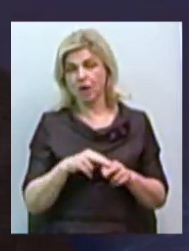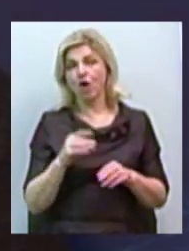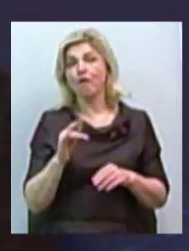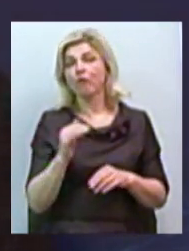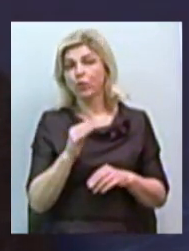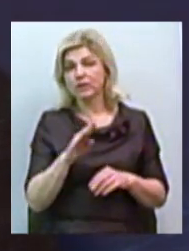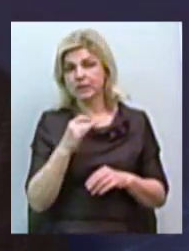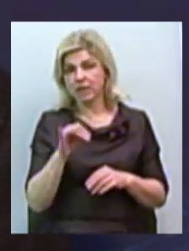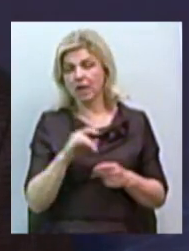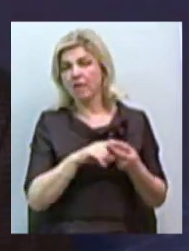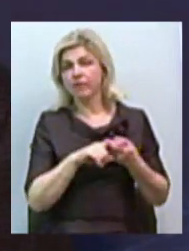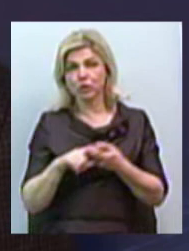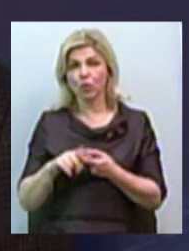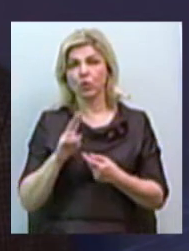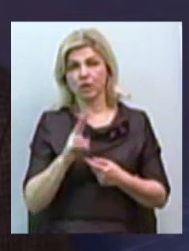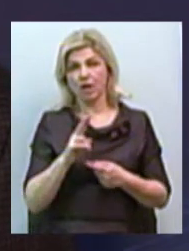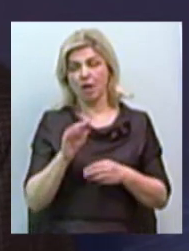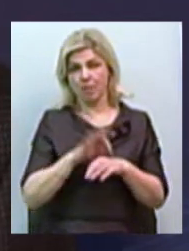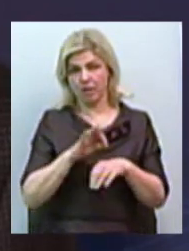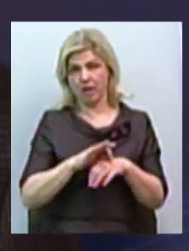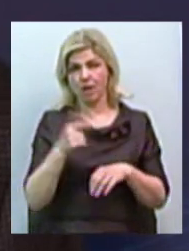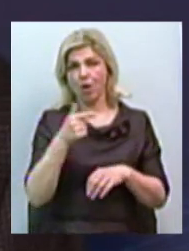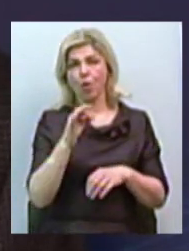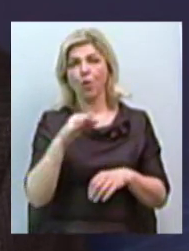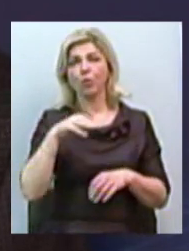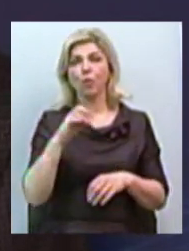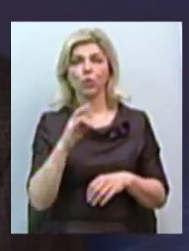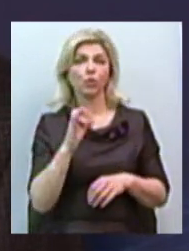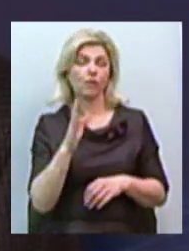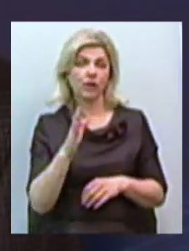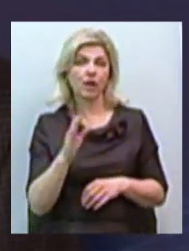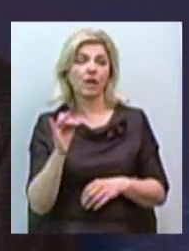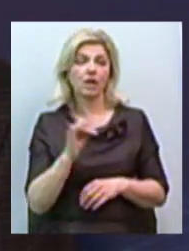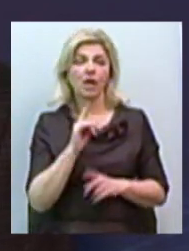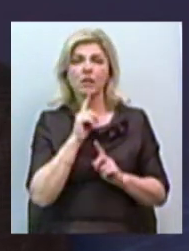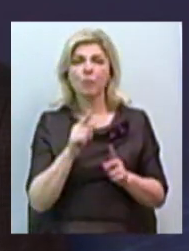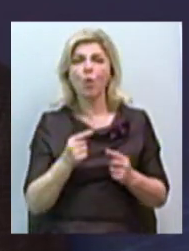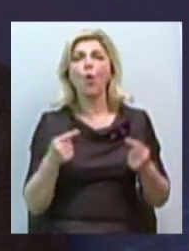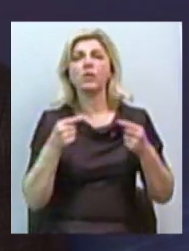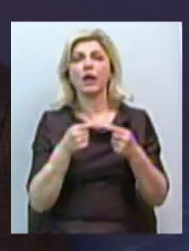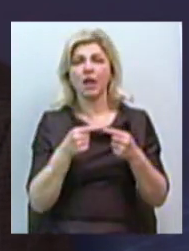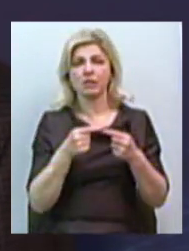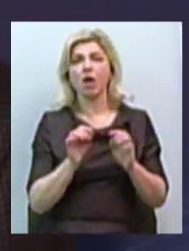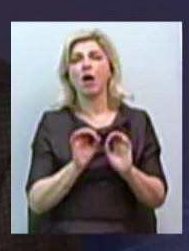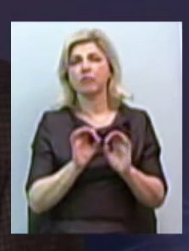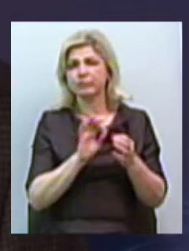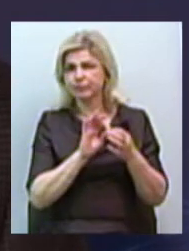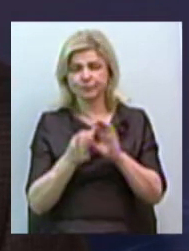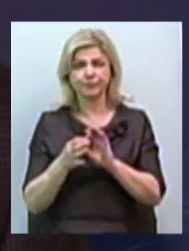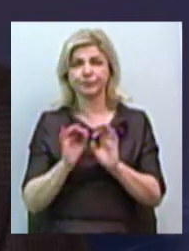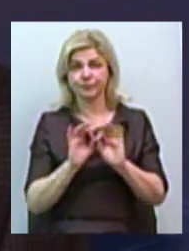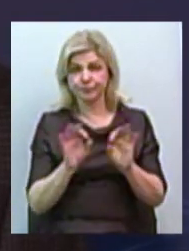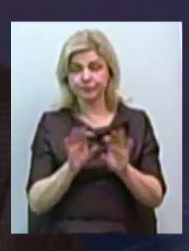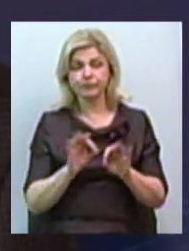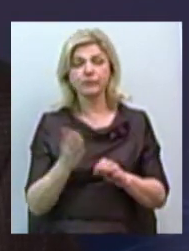гармонального состояния. Я не буду конкретно останатися на